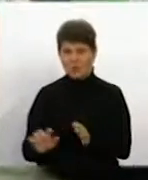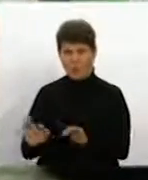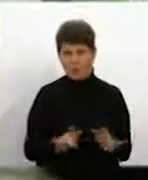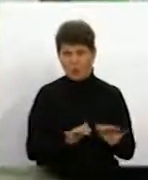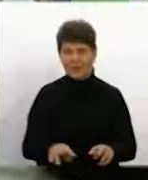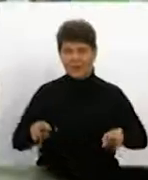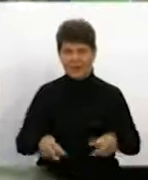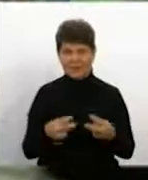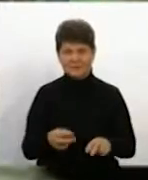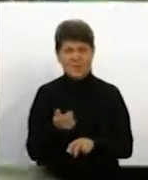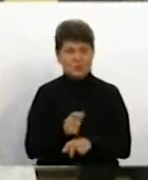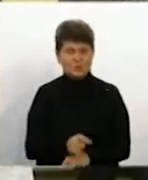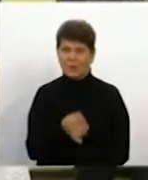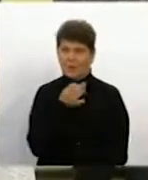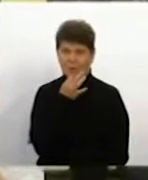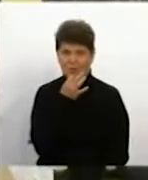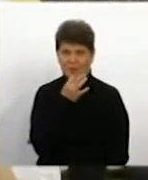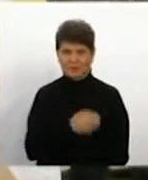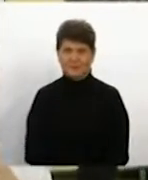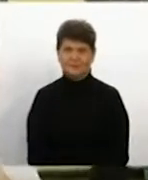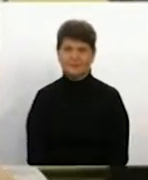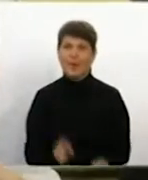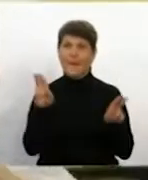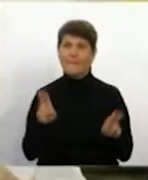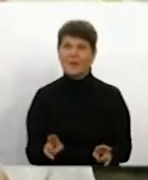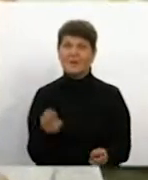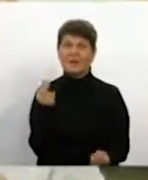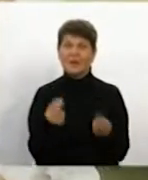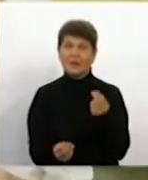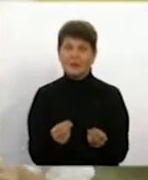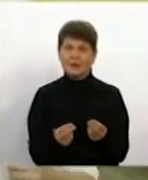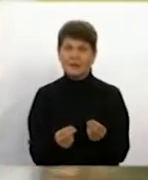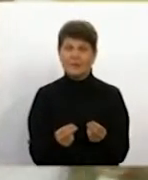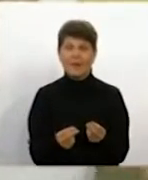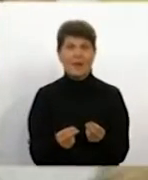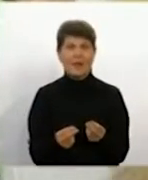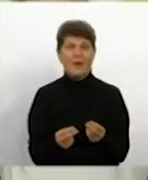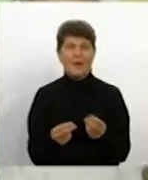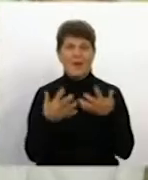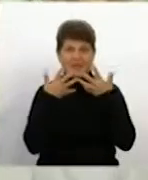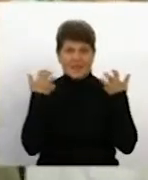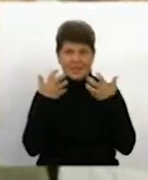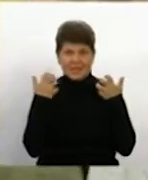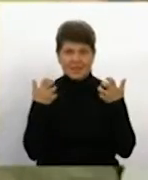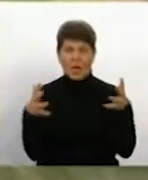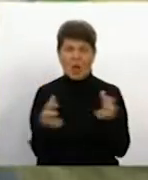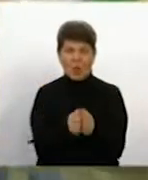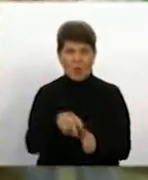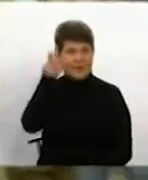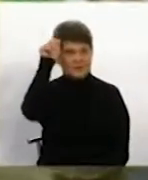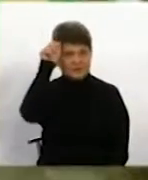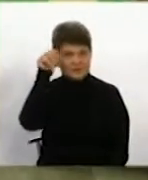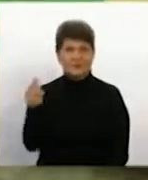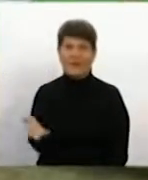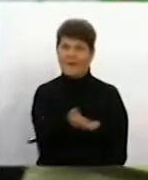танців. Їм це дуже подобається. Правила гри – тігер ловить зайців. Ми всі зайці. Кого піймає